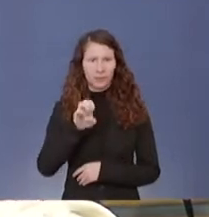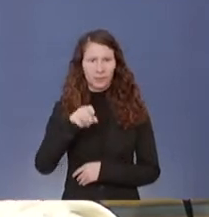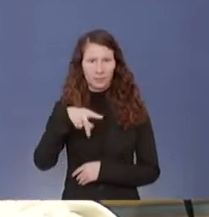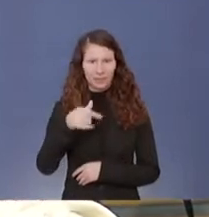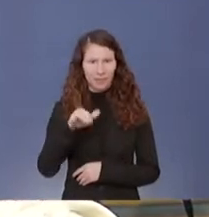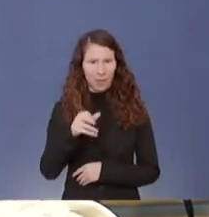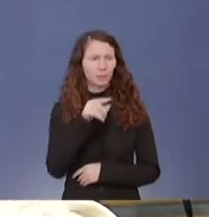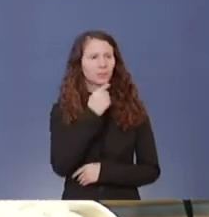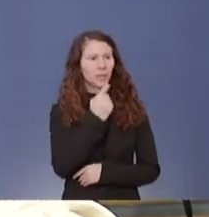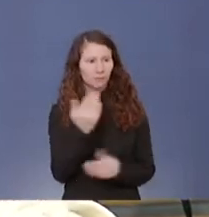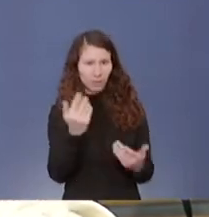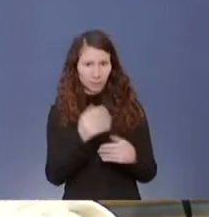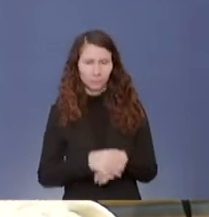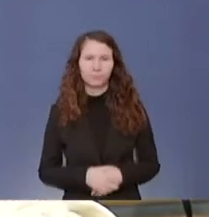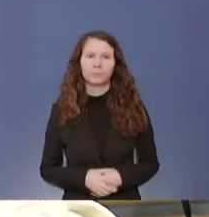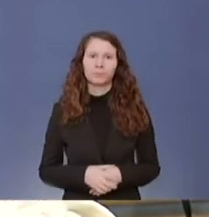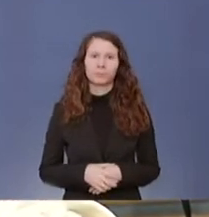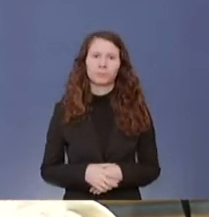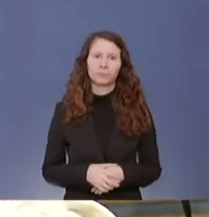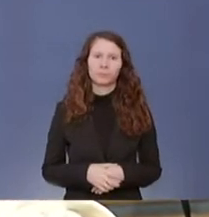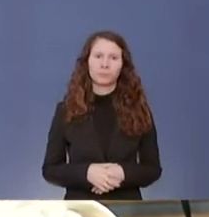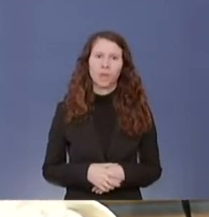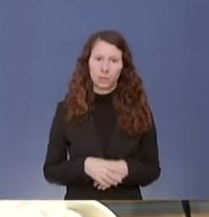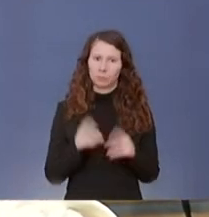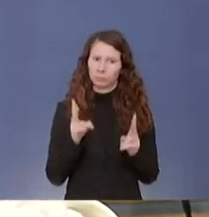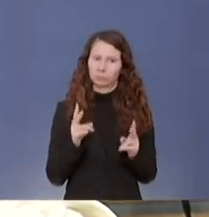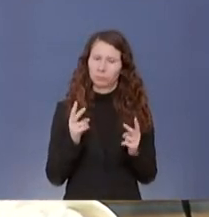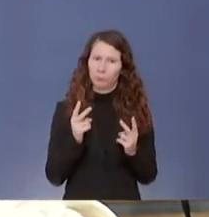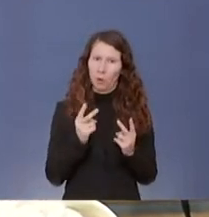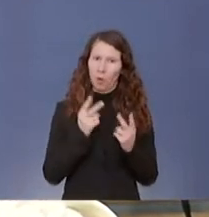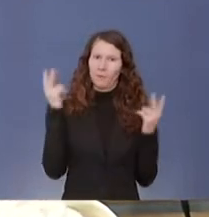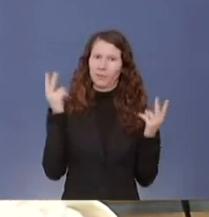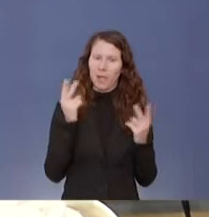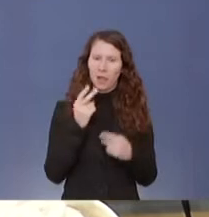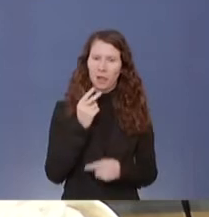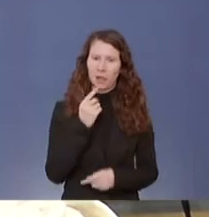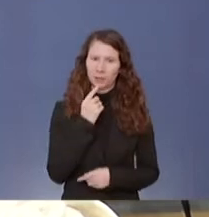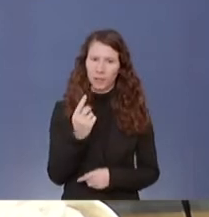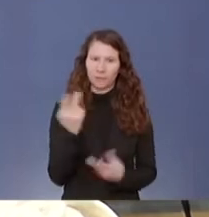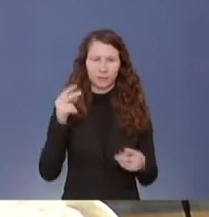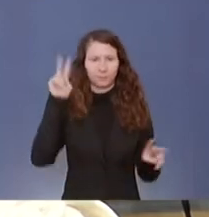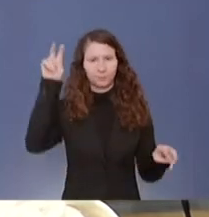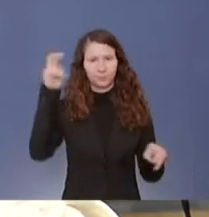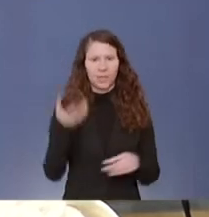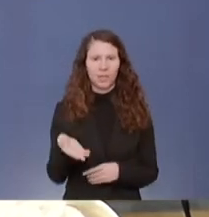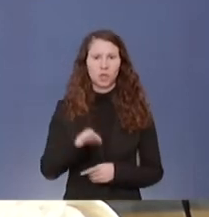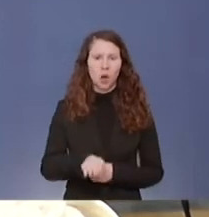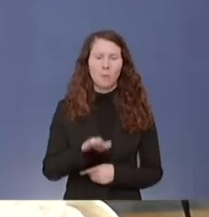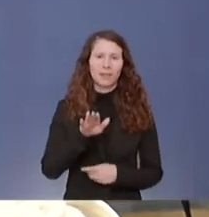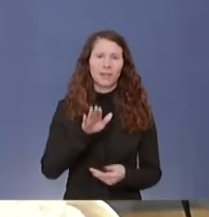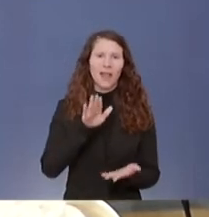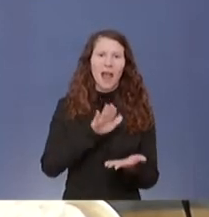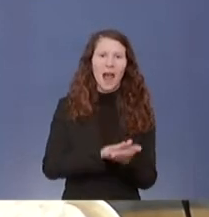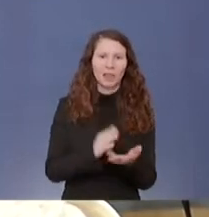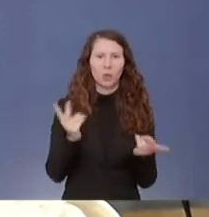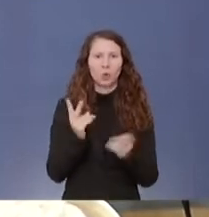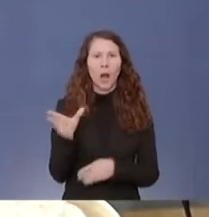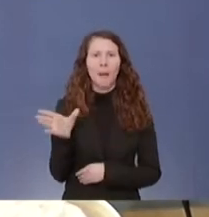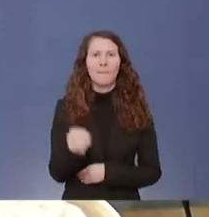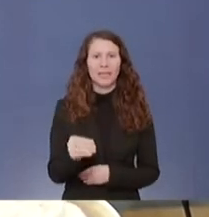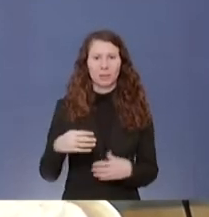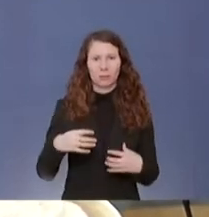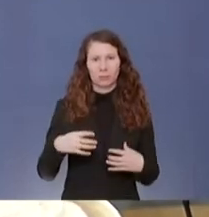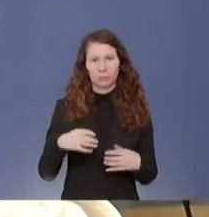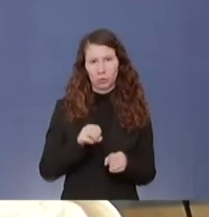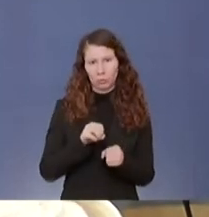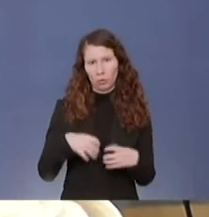heißt es ja inzwischen dann auch offiziell an oder mit Covid-19 Verstorbenen. Und